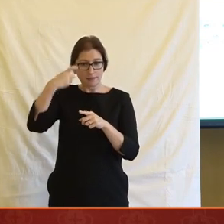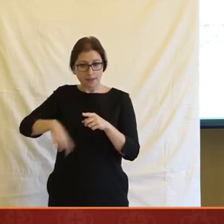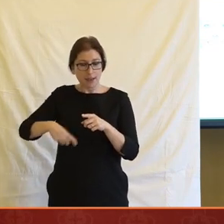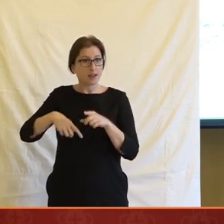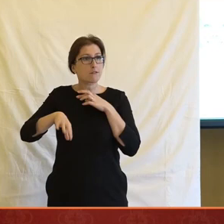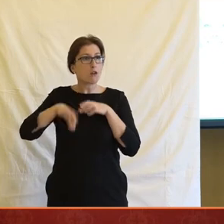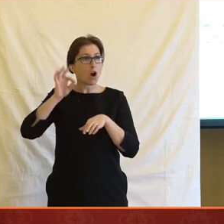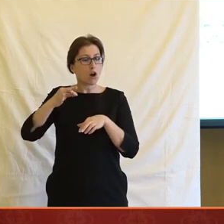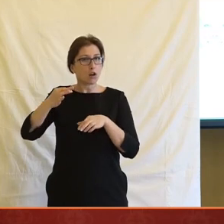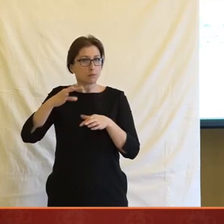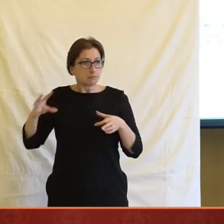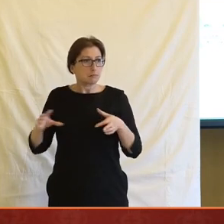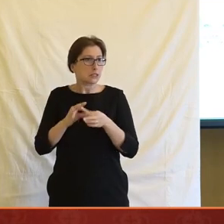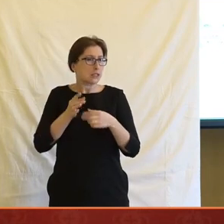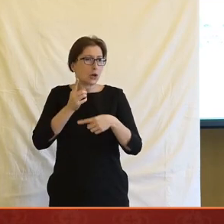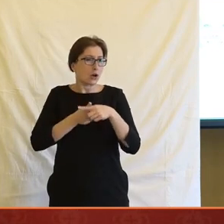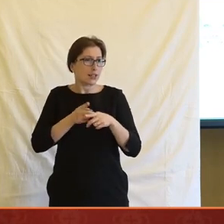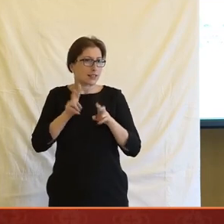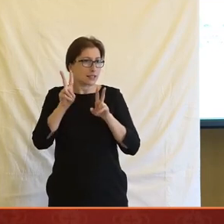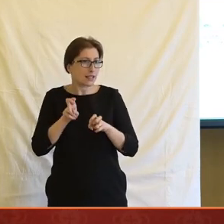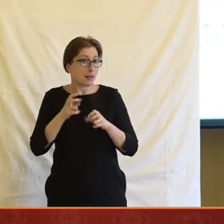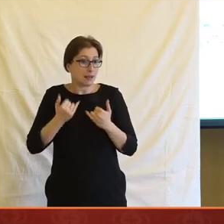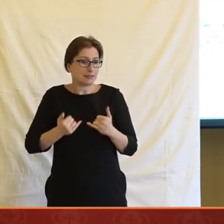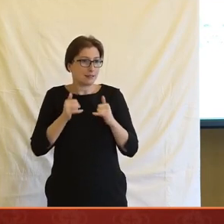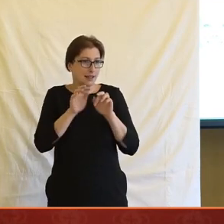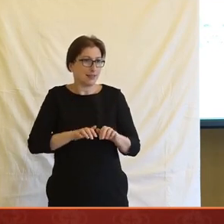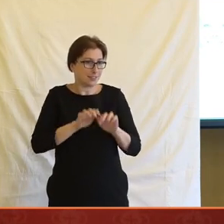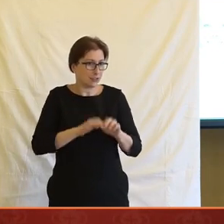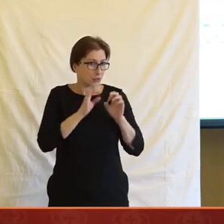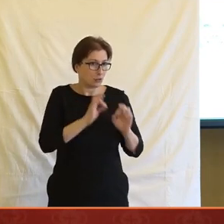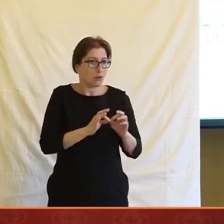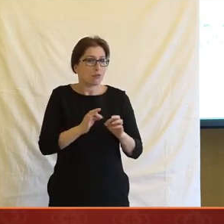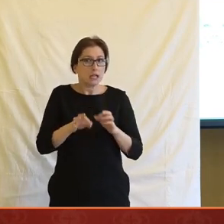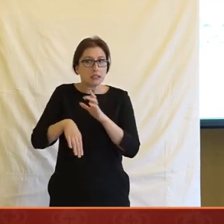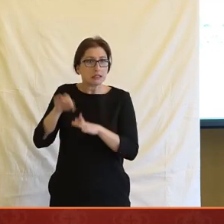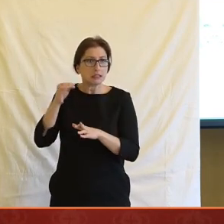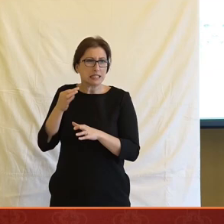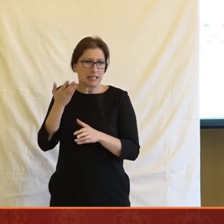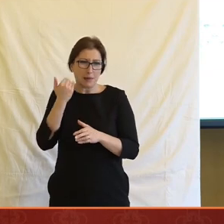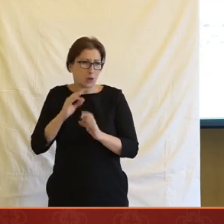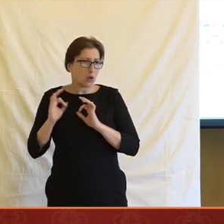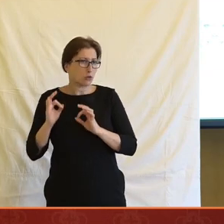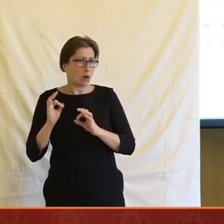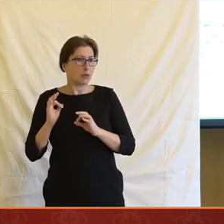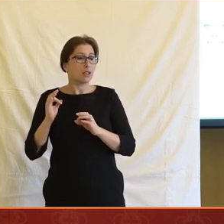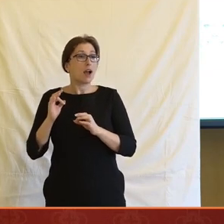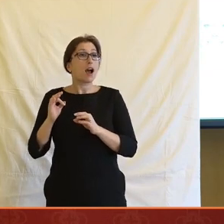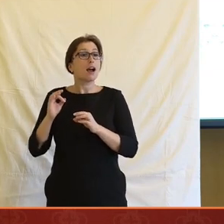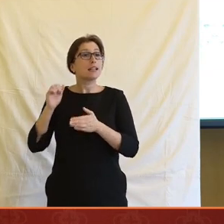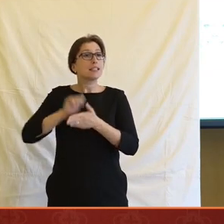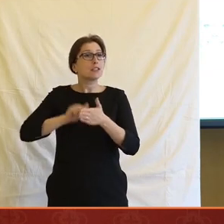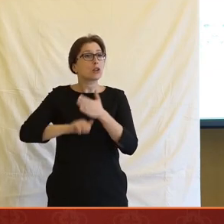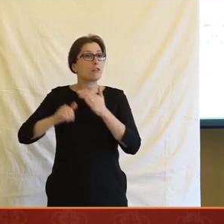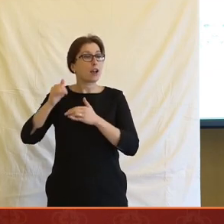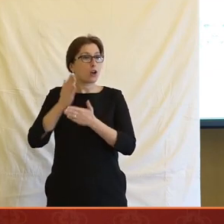voličské struktuře, teď narážím na jednu velmi konkrétní téma, na kterém pracujeme, tak, že prostě najednou zjistí, že to možná nebylo úplně nejvhodnější a zatímco tiskové